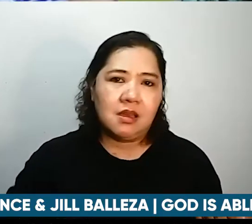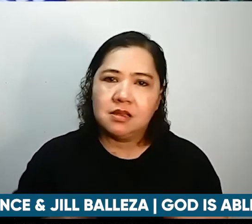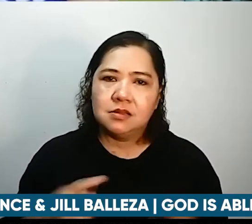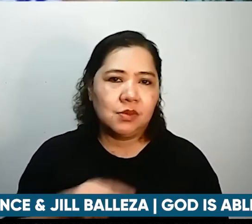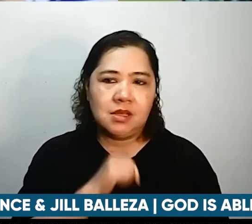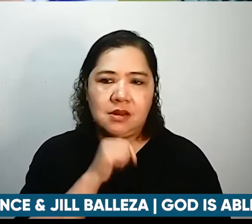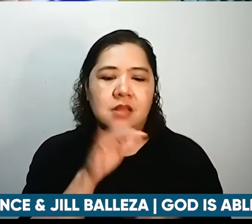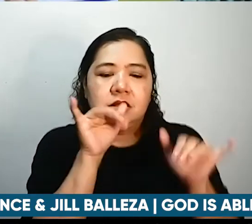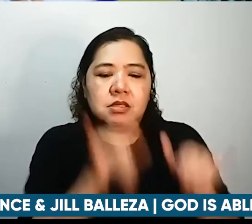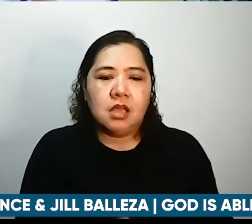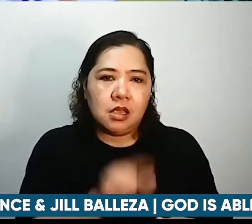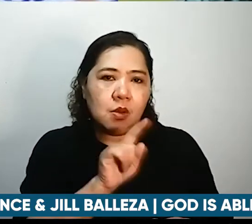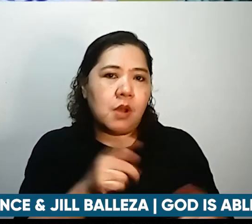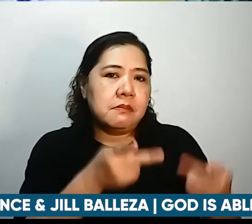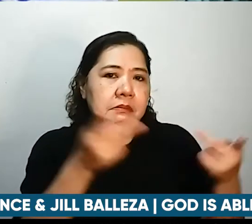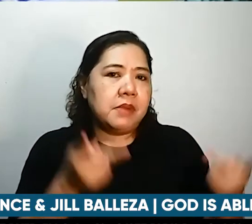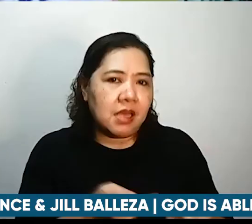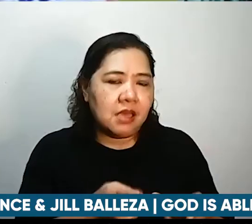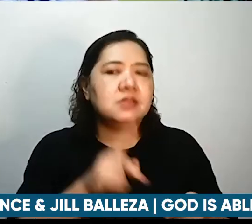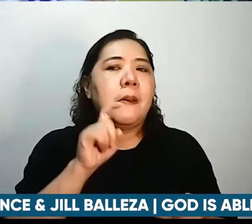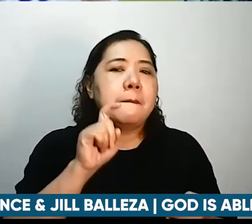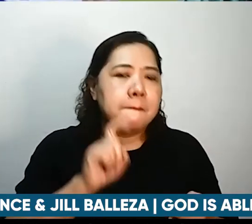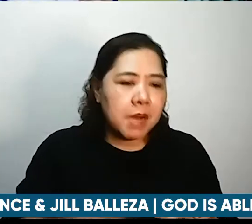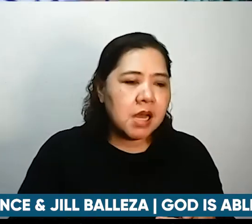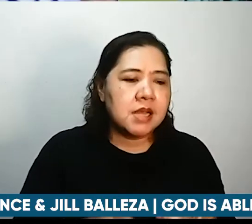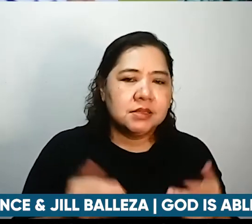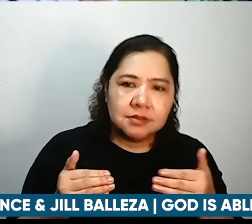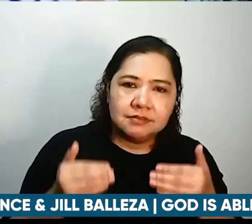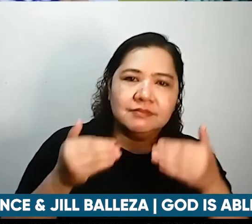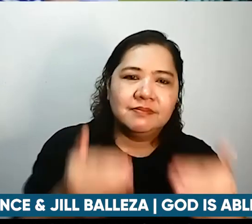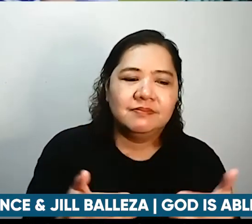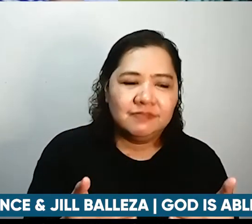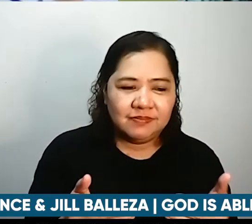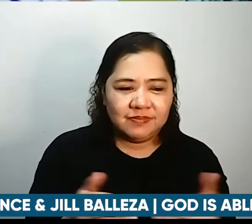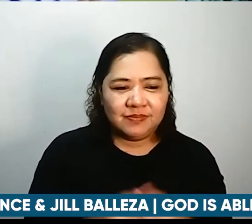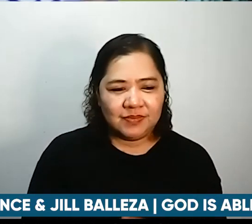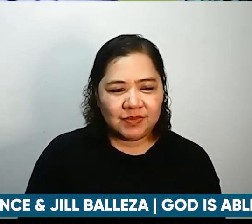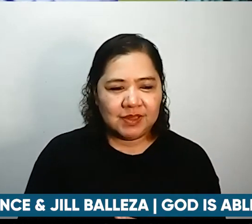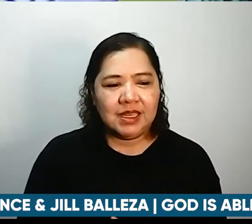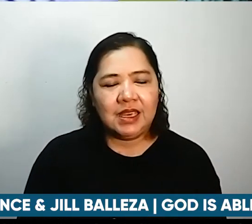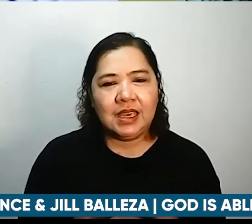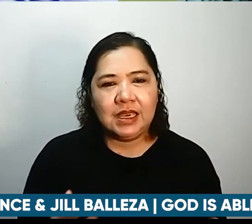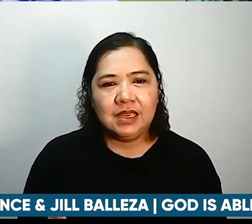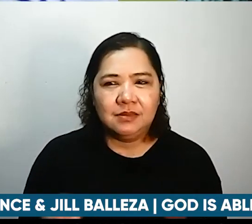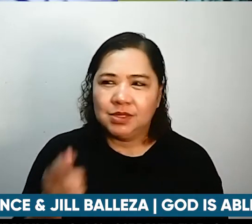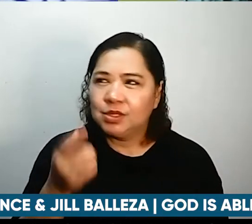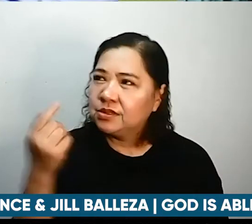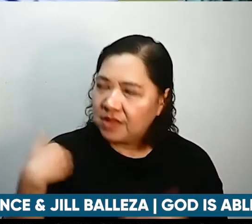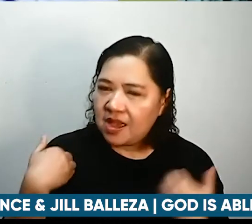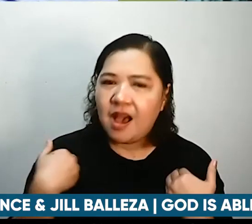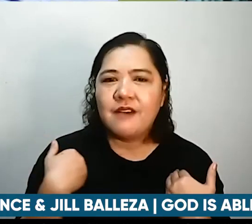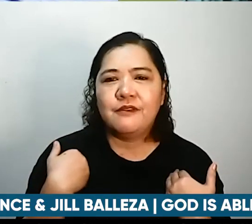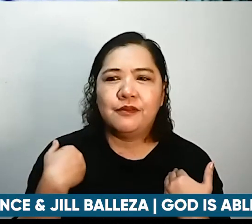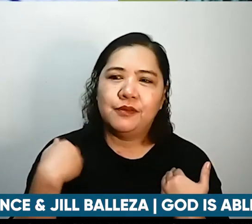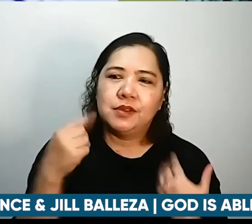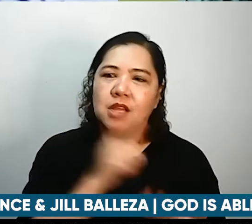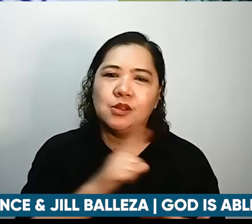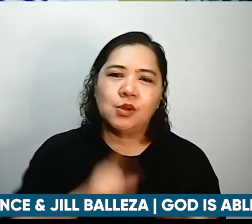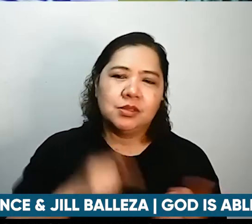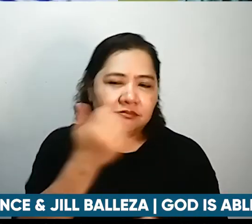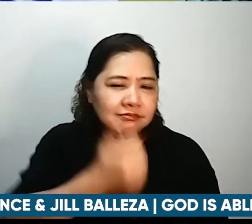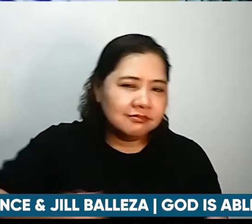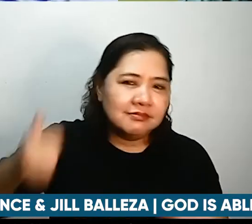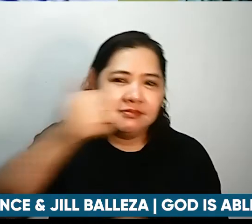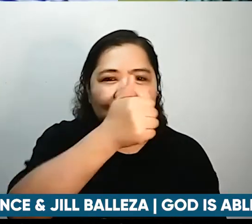place we dwell on high places ika nga kasi we have the highest Lord King of Peace diba kaya talagang if we are